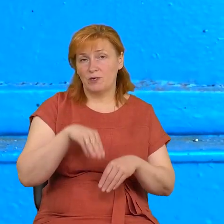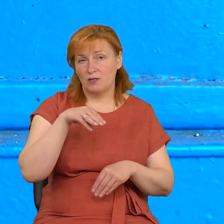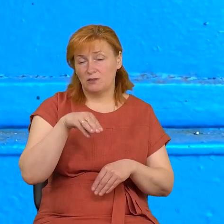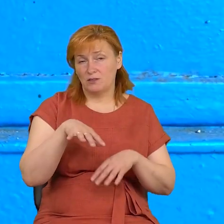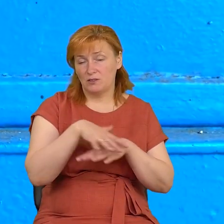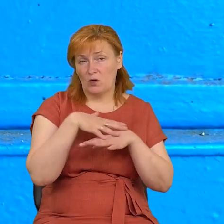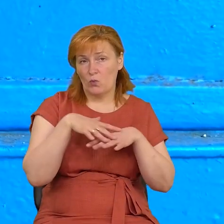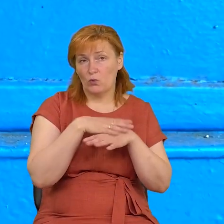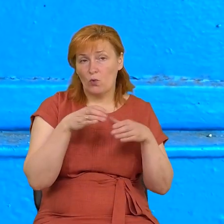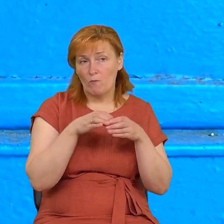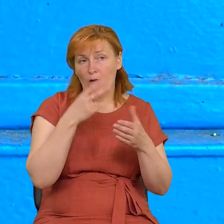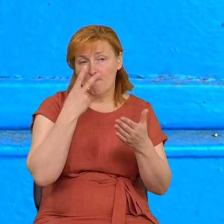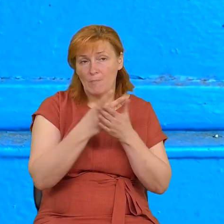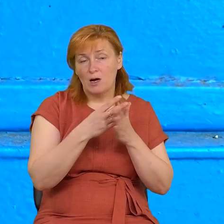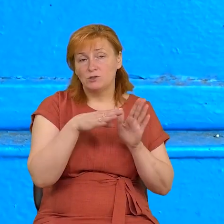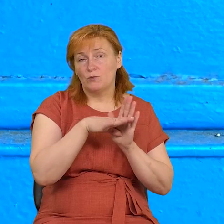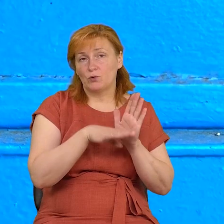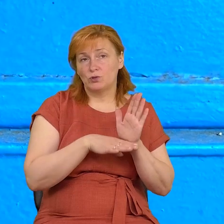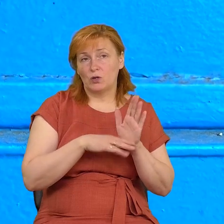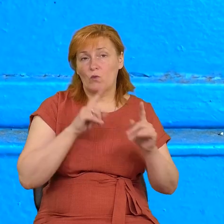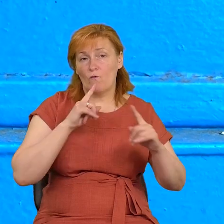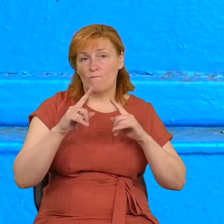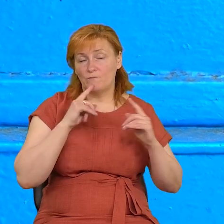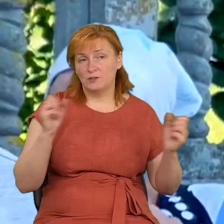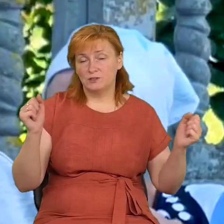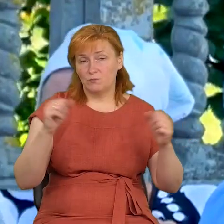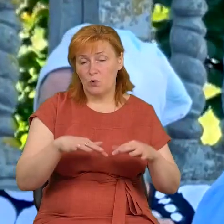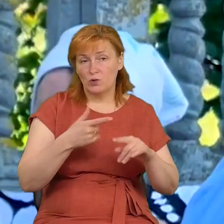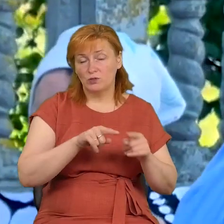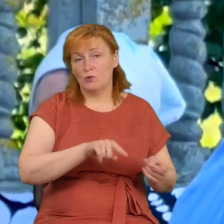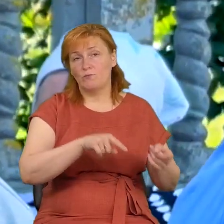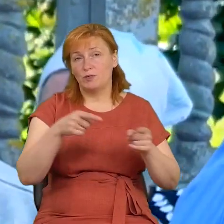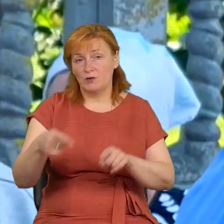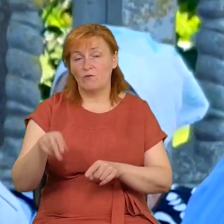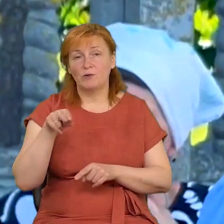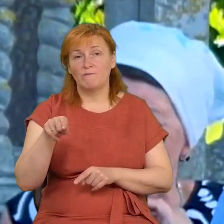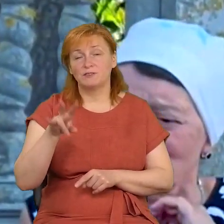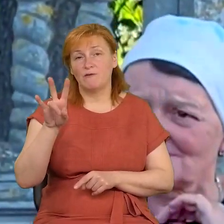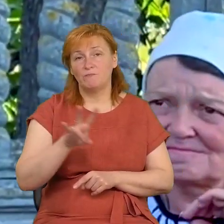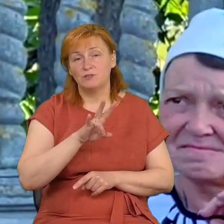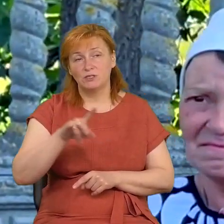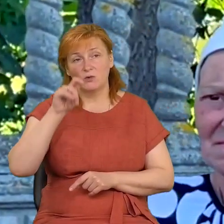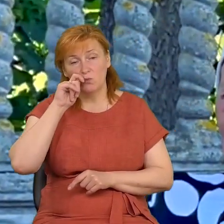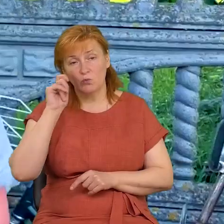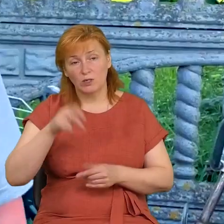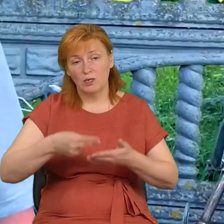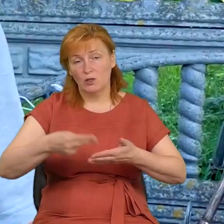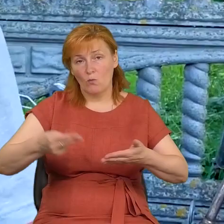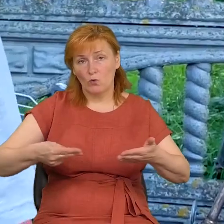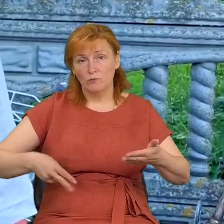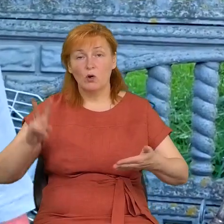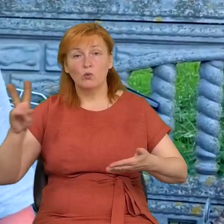бачив протокол зборів про перехід до Православної церкви України. І заяву за підписом тих, хто проти.